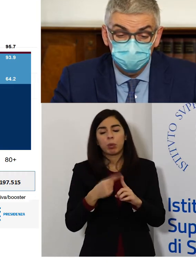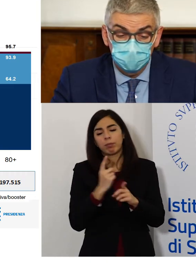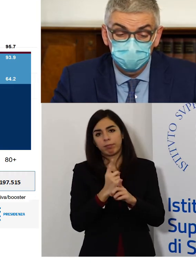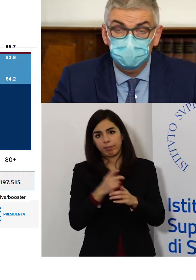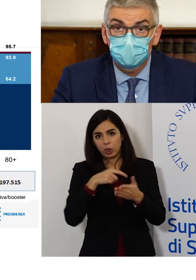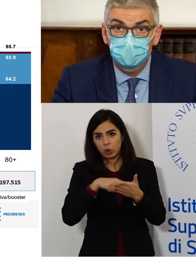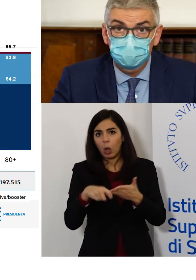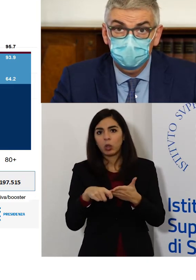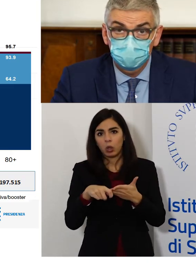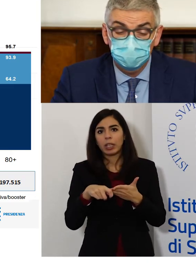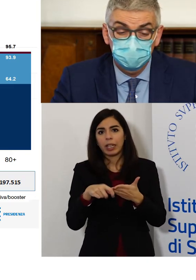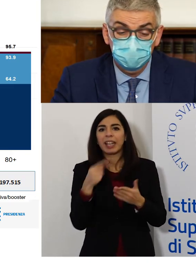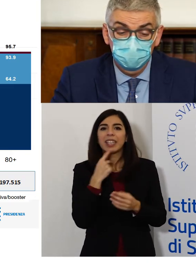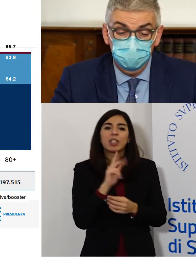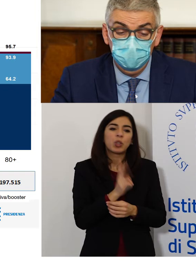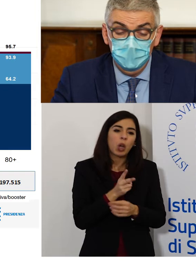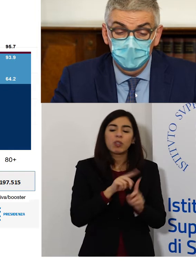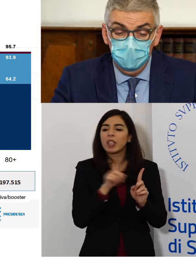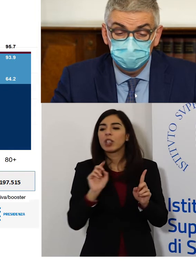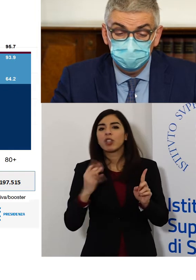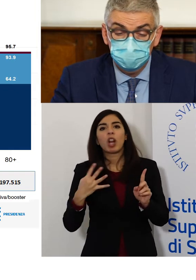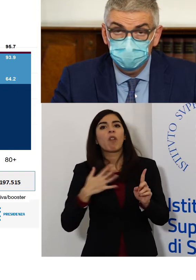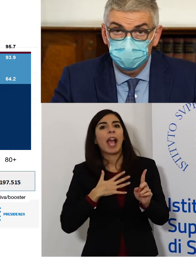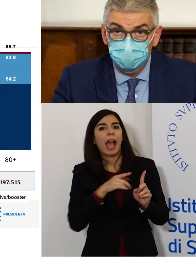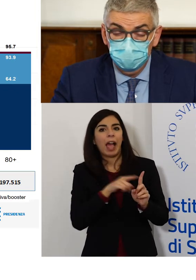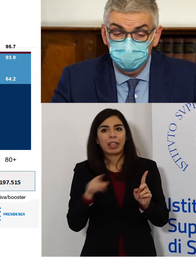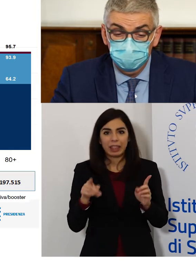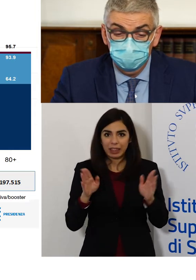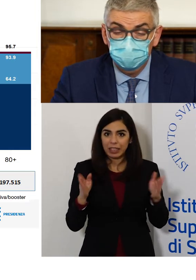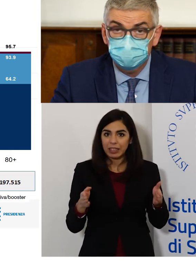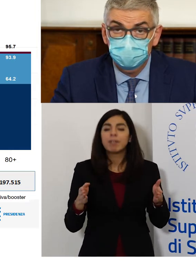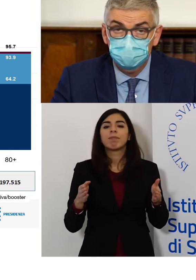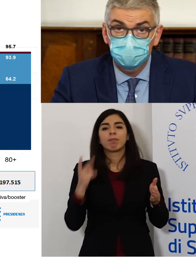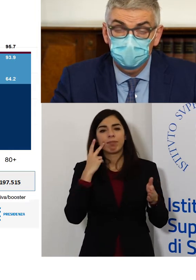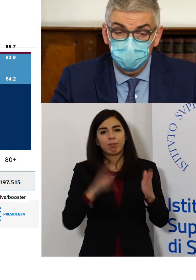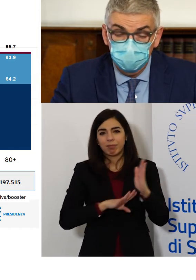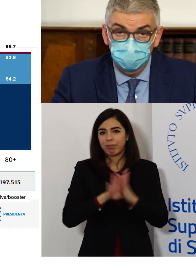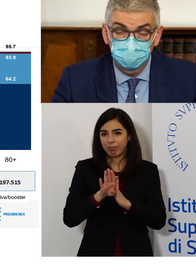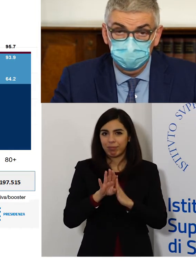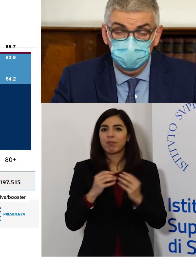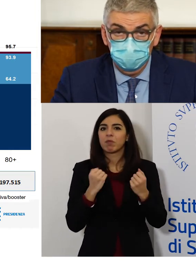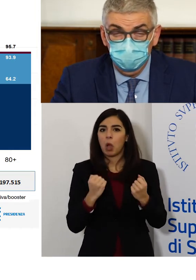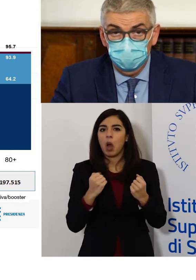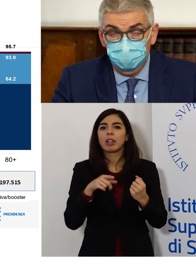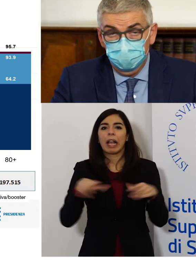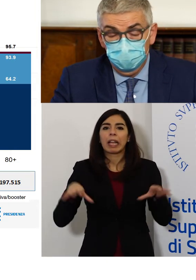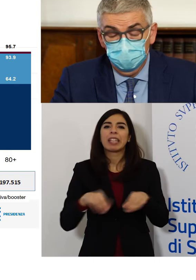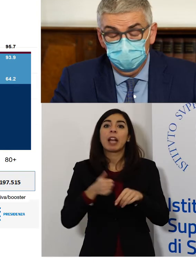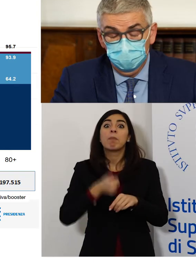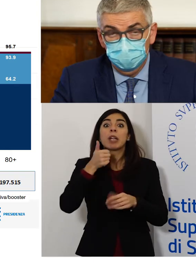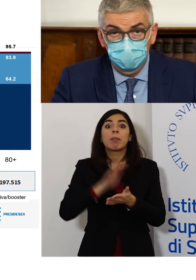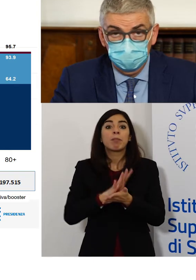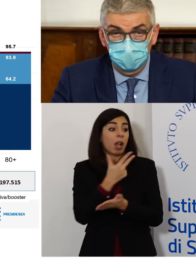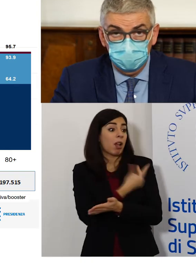fasce di età più giovani, particolare nell'età 12-19 ci sia stato un incremento significativo nella prima dose, il che ovviamente